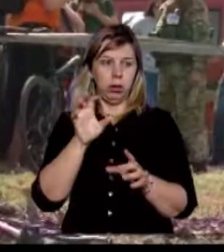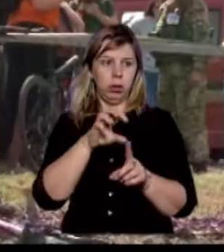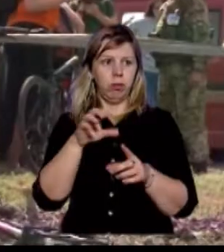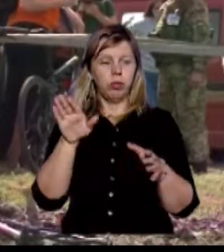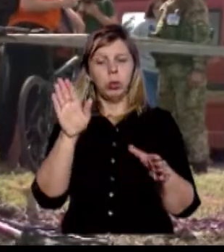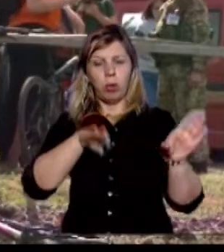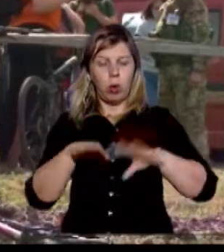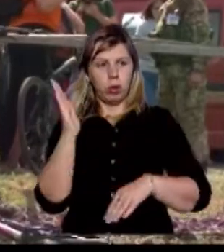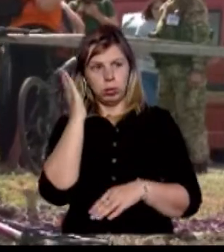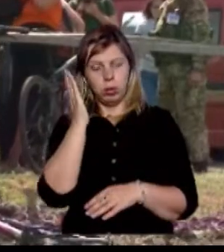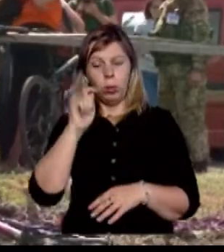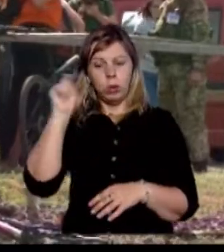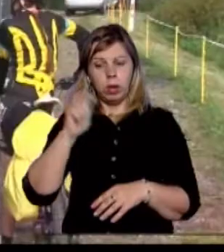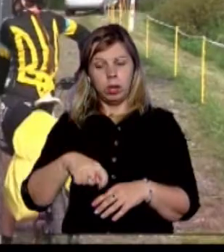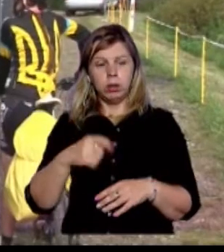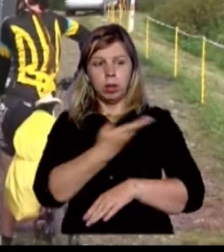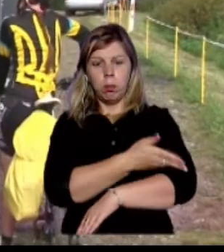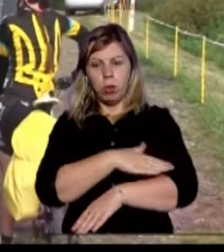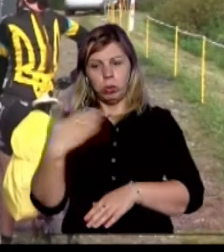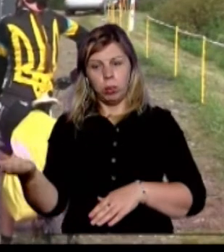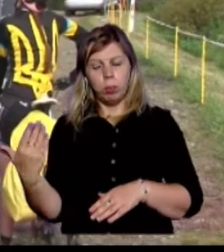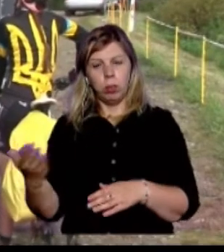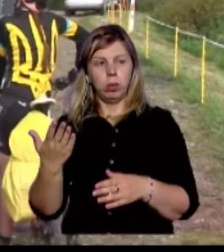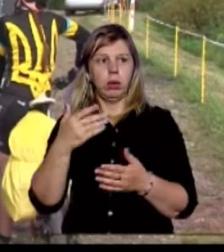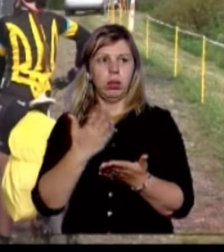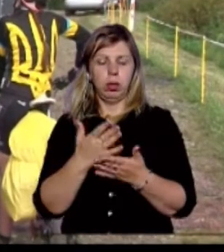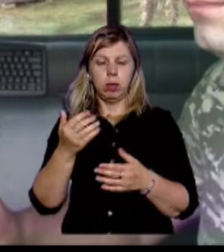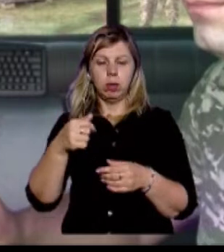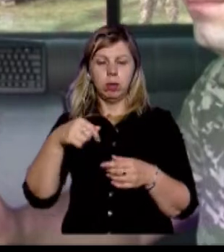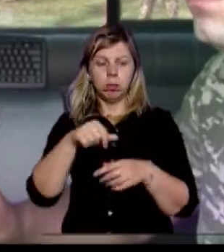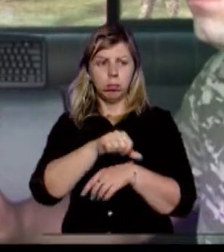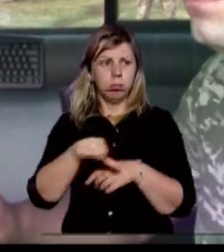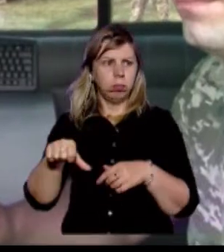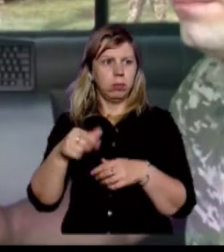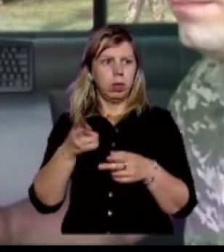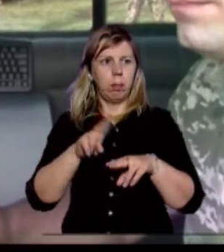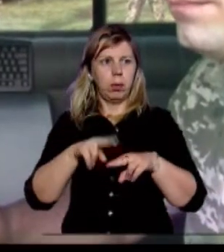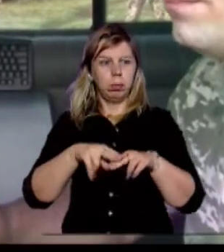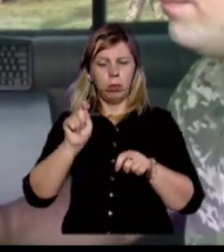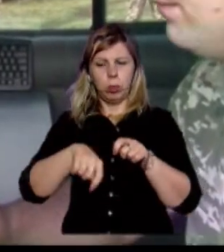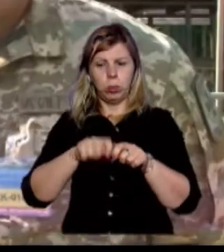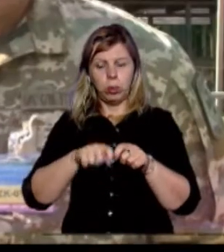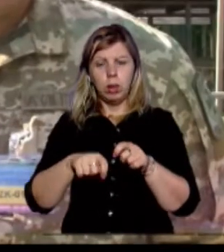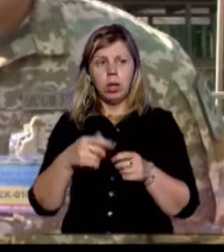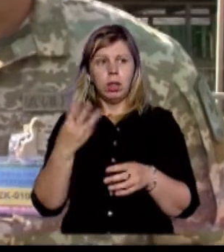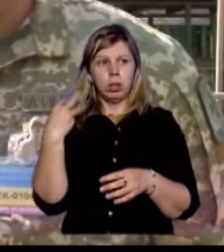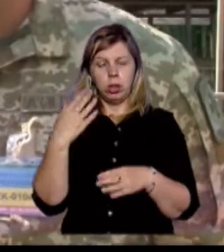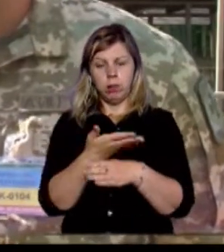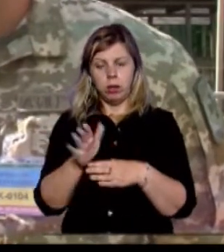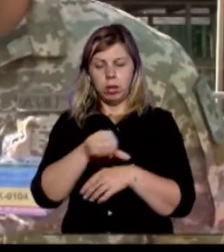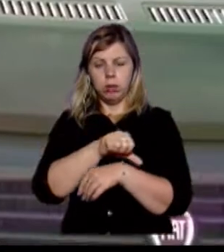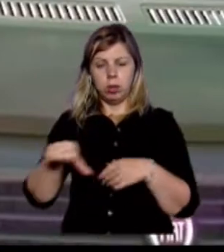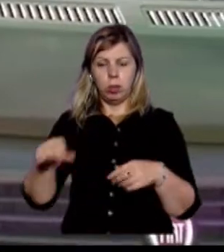вгород. З українського та польського боку встановлені рухомі технічні комплекси для паспортного контролю, каже начальник відділу